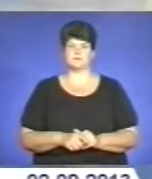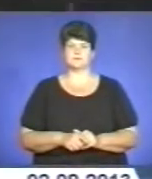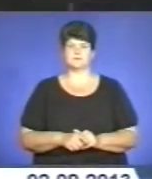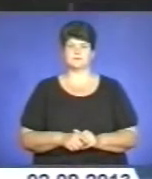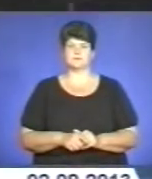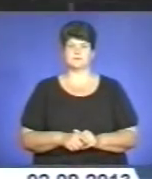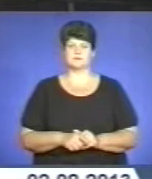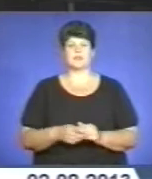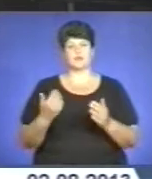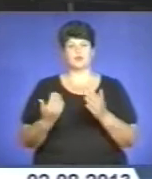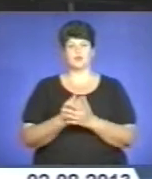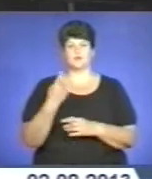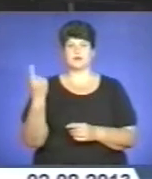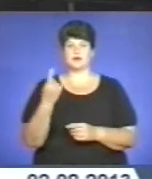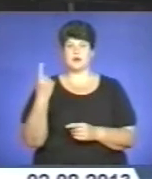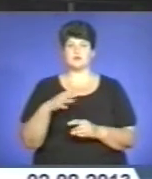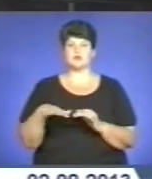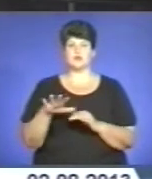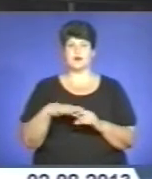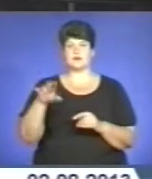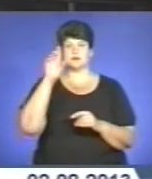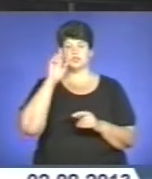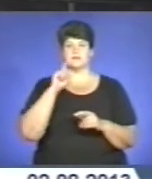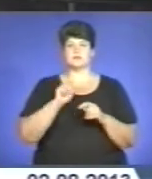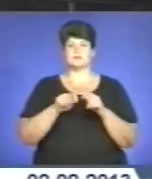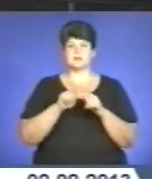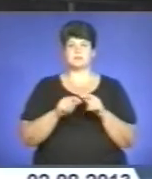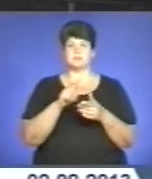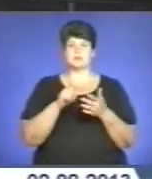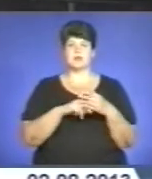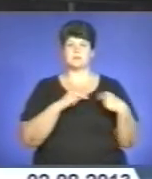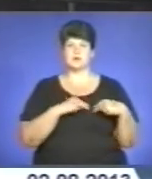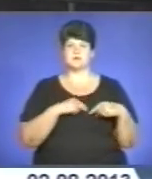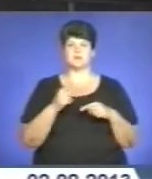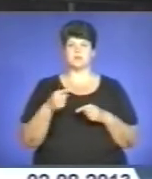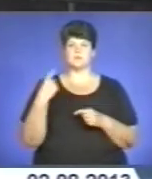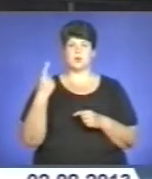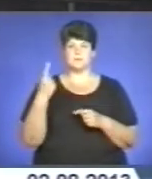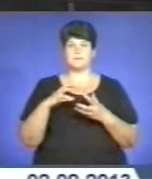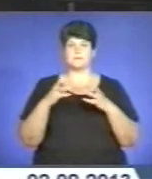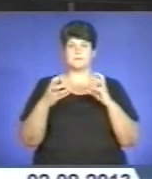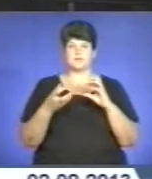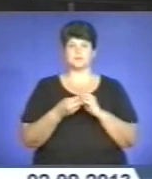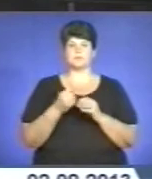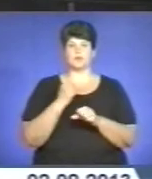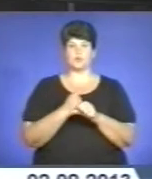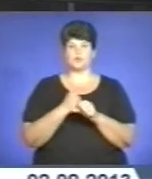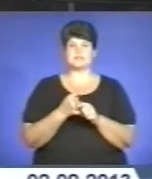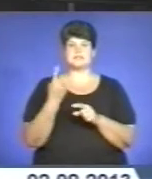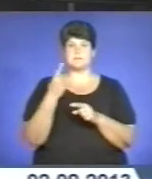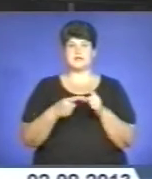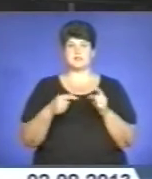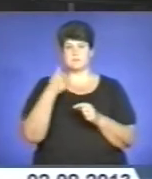І до новин краю. Територіальна державна інспекція з питань праці у Тернопільській області підбила підсумки роботи за перше